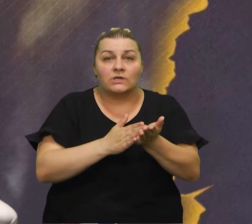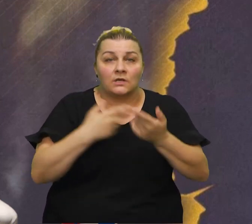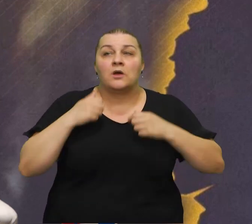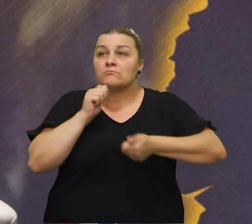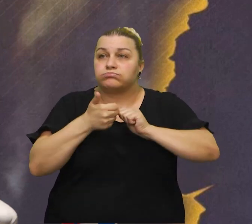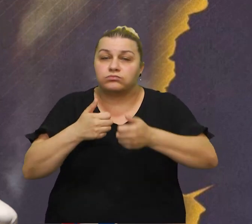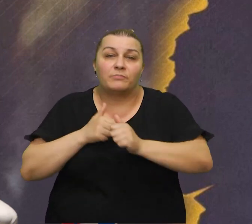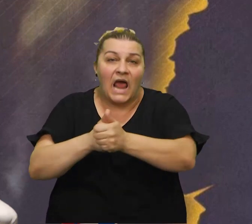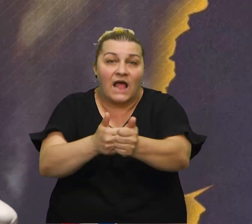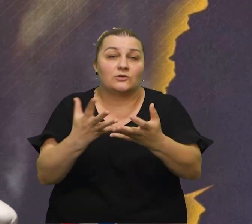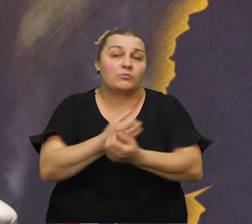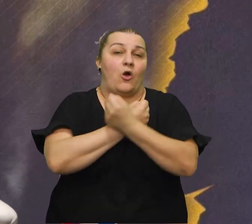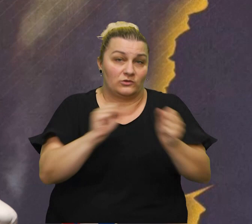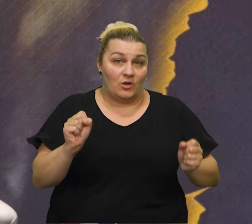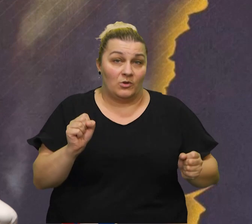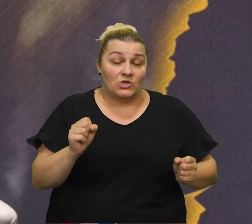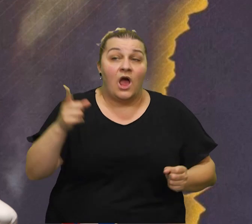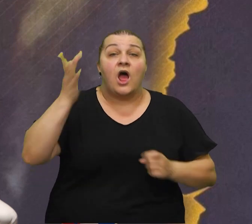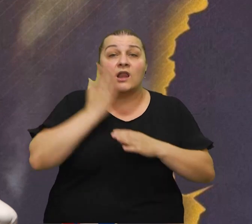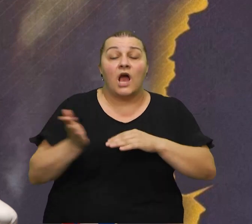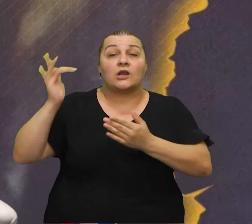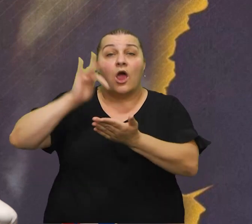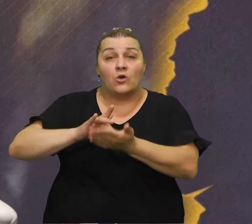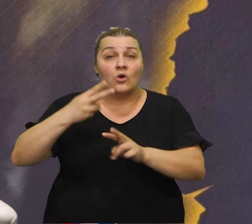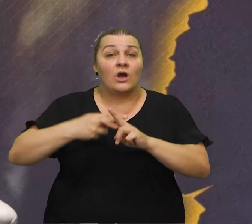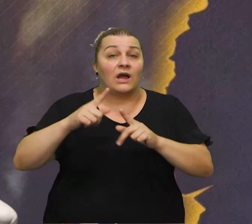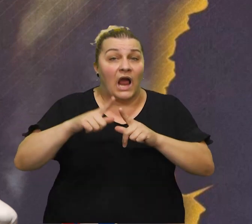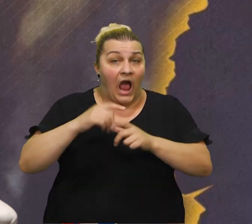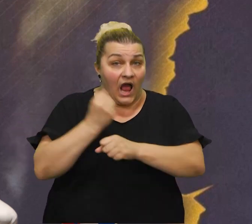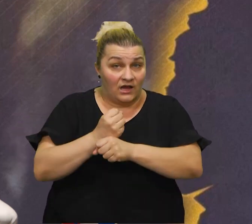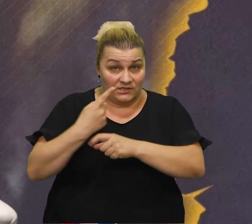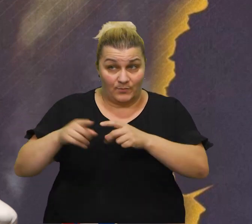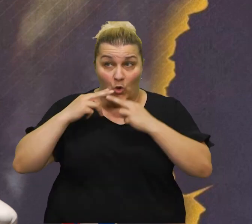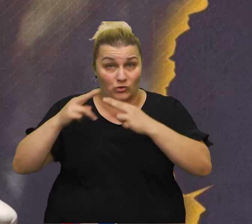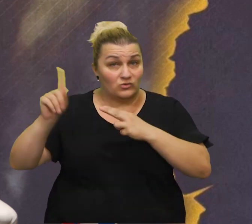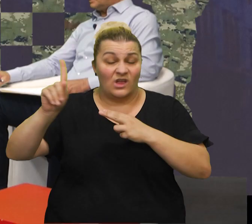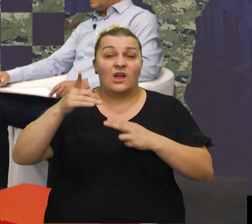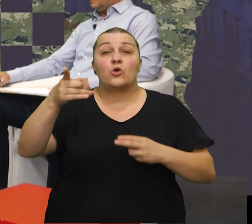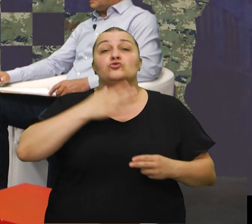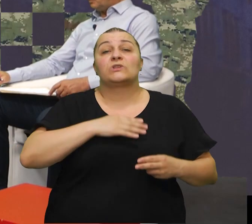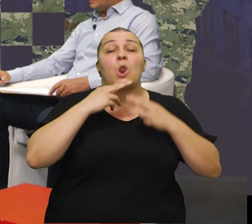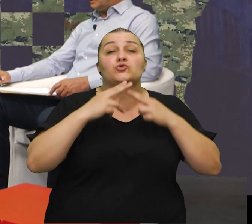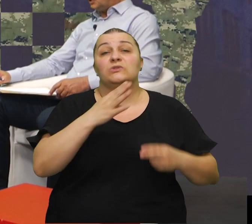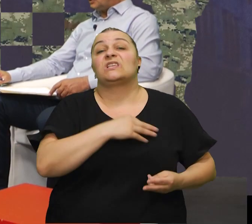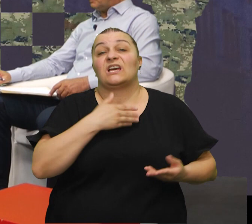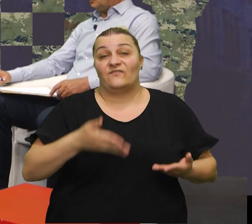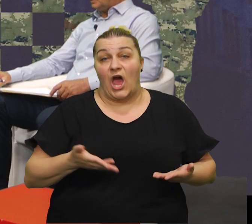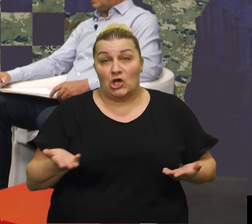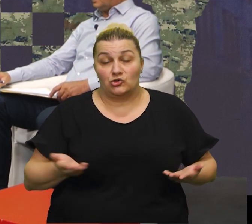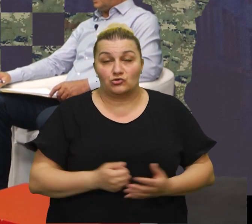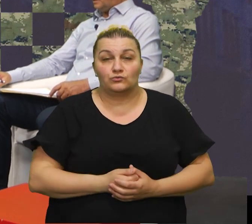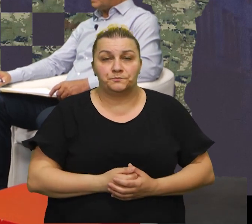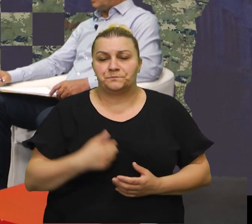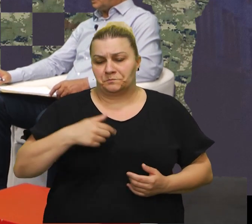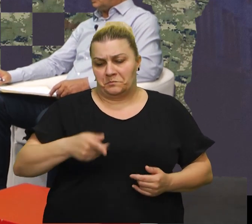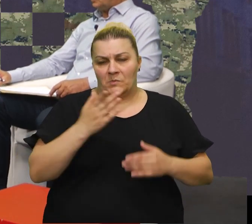da se ono osudine da se osudi domovina Hrvatske da evo nas Ivice u posljednje 3-4 minute